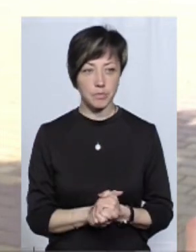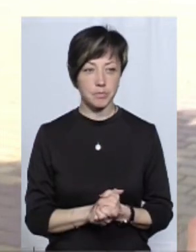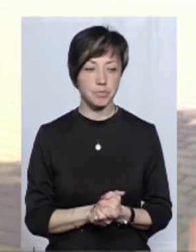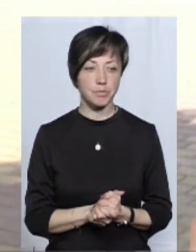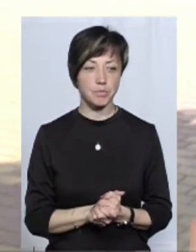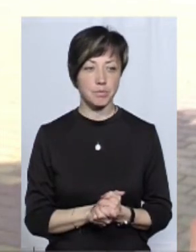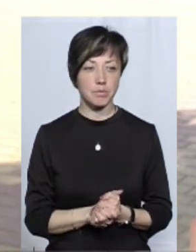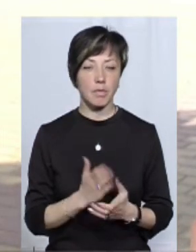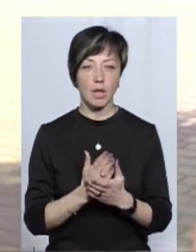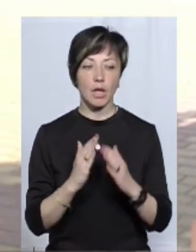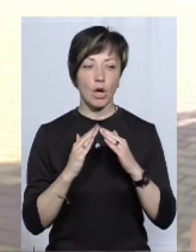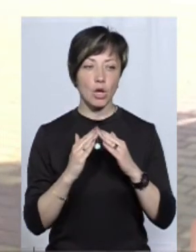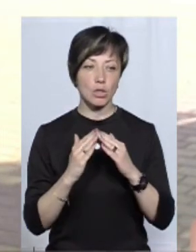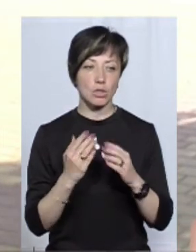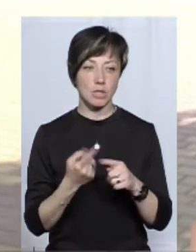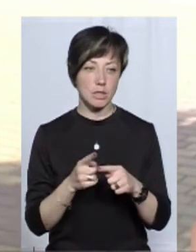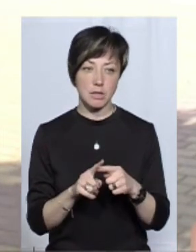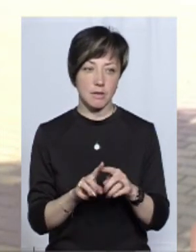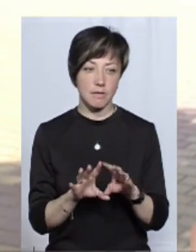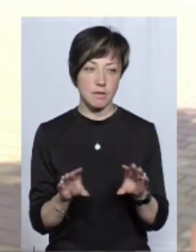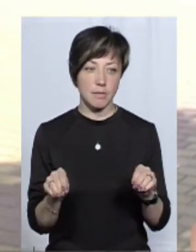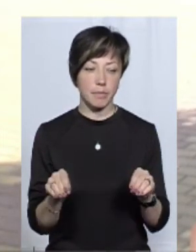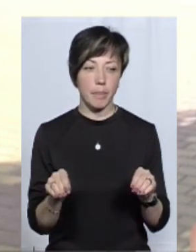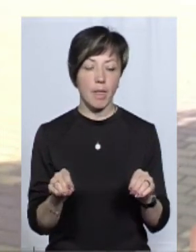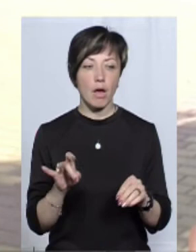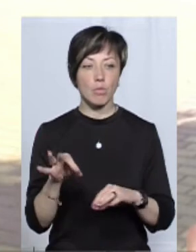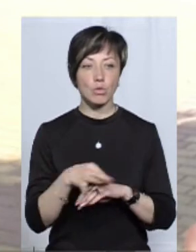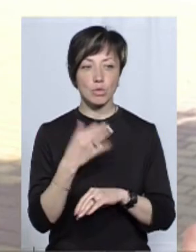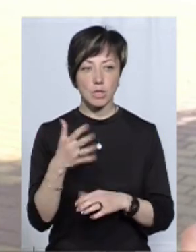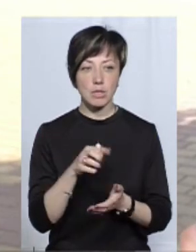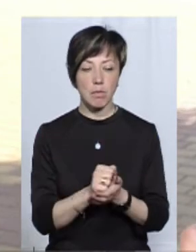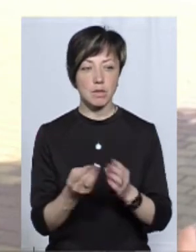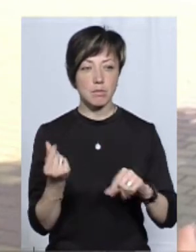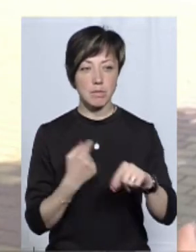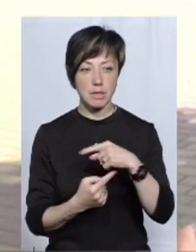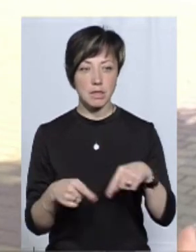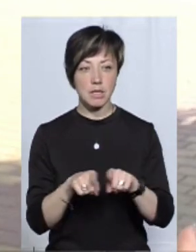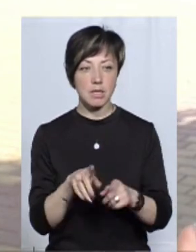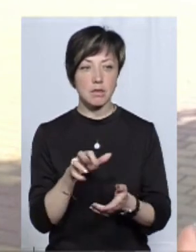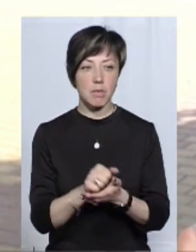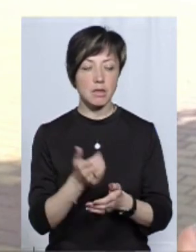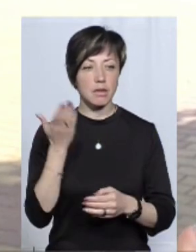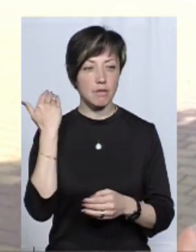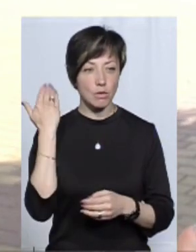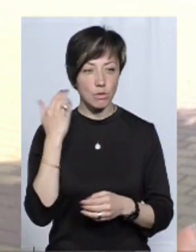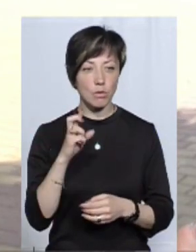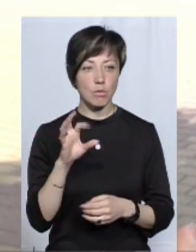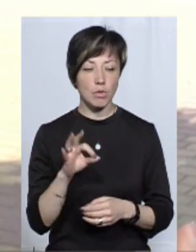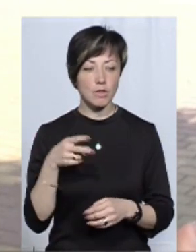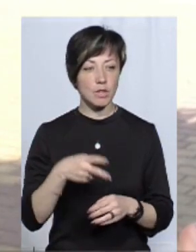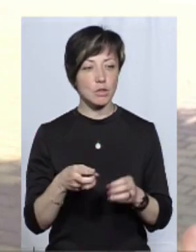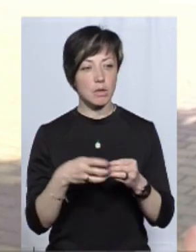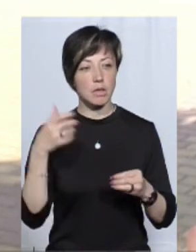є гараж і це по майну все. По дружині дружина займається бізнесом, але теж, видно, займається давно, тому що з